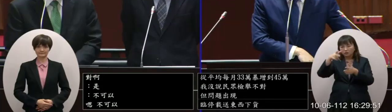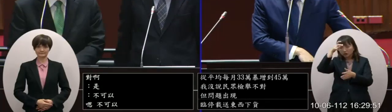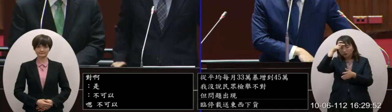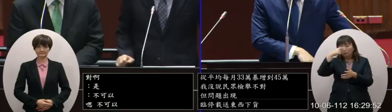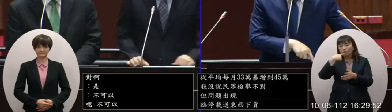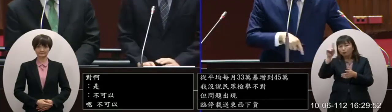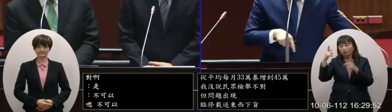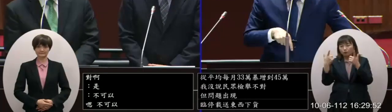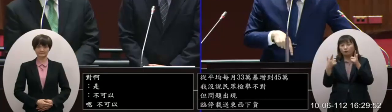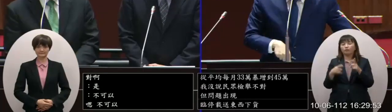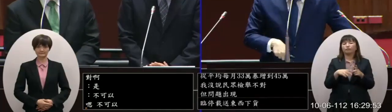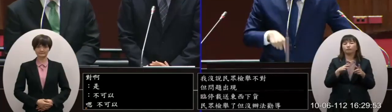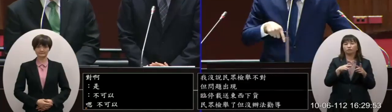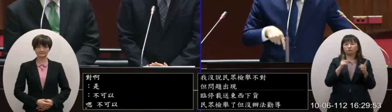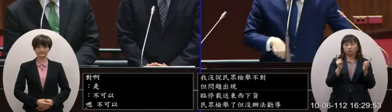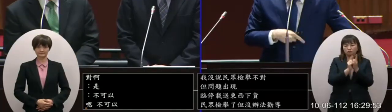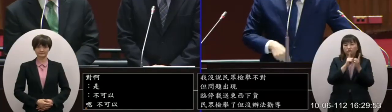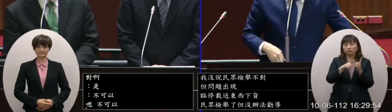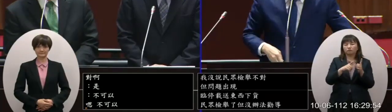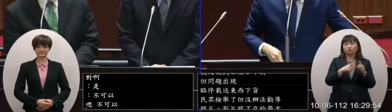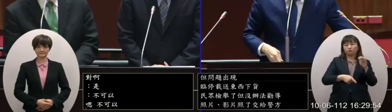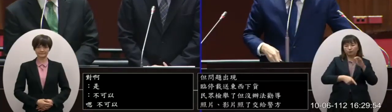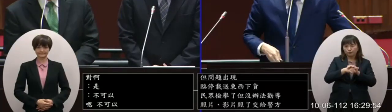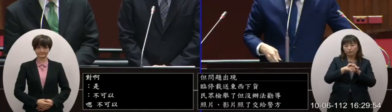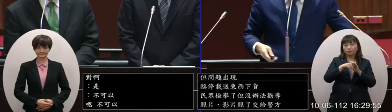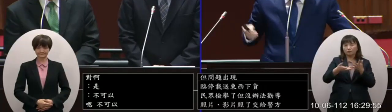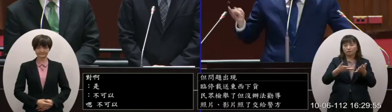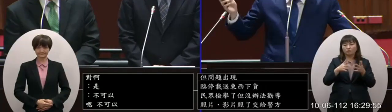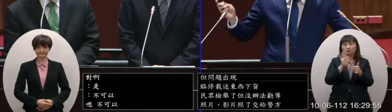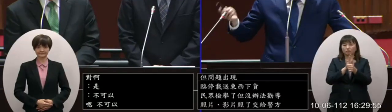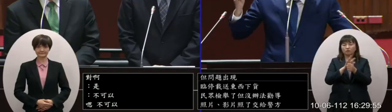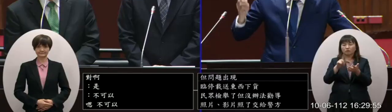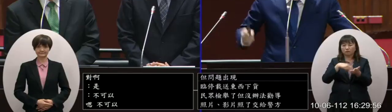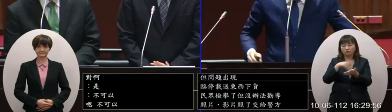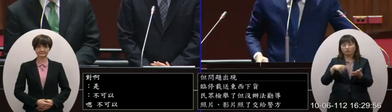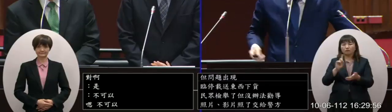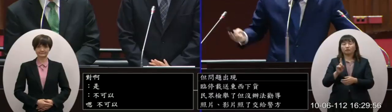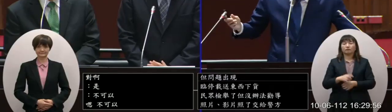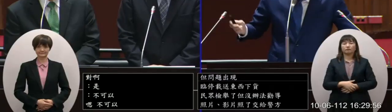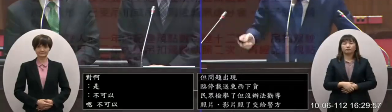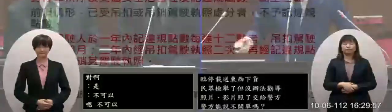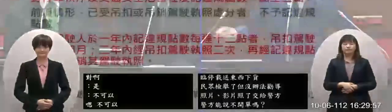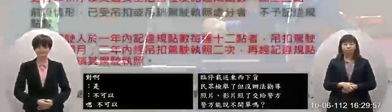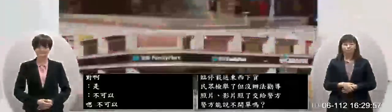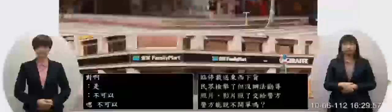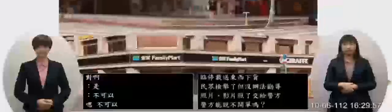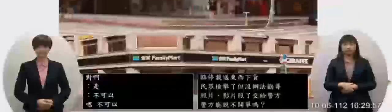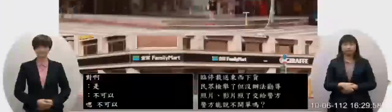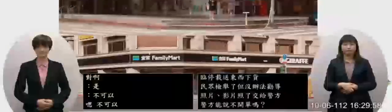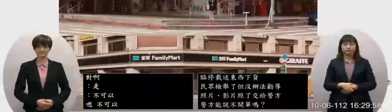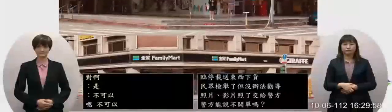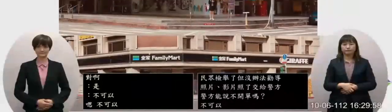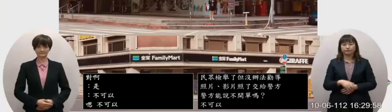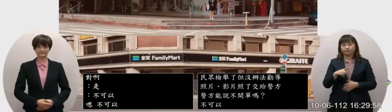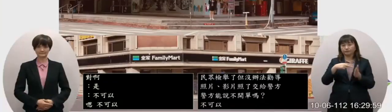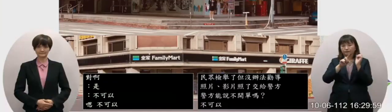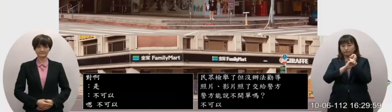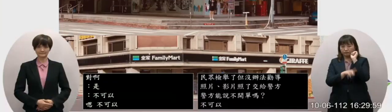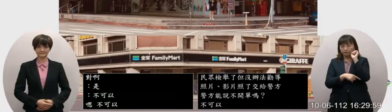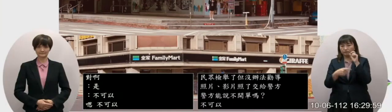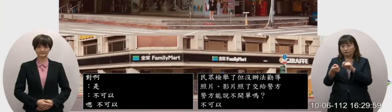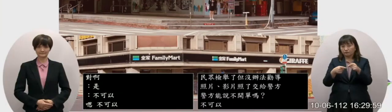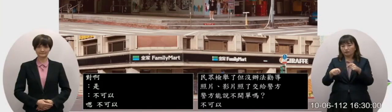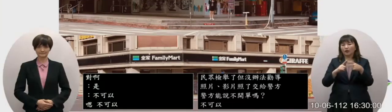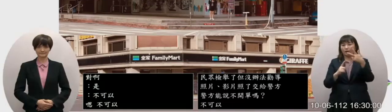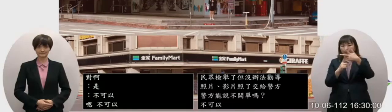察取締的問題要處理的是違規怎麼處理的問題齁我再舉個例子這是我們立法院附近